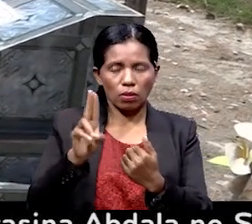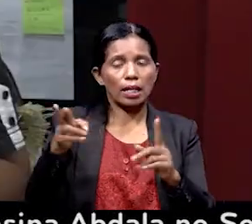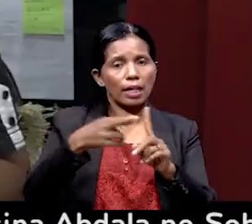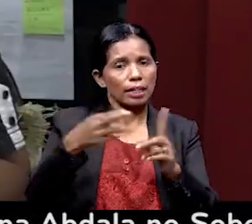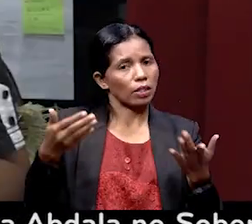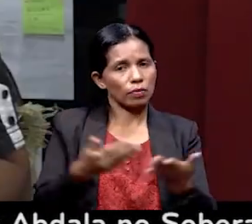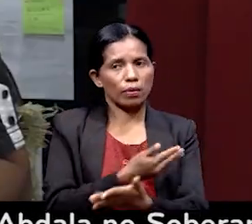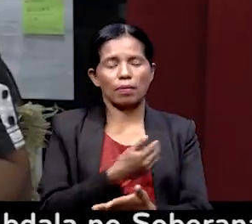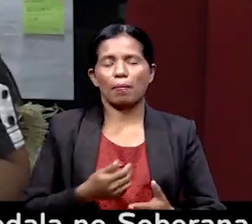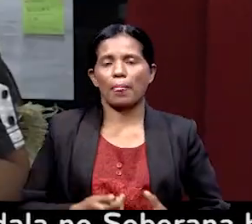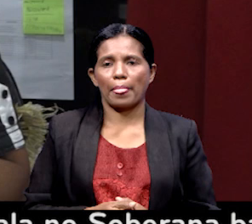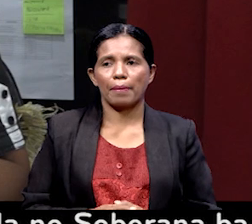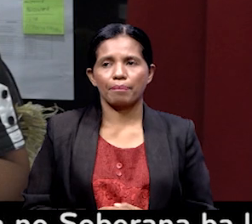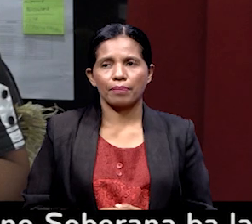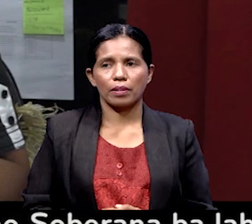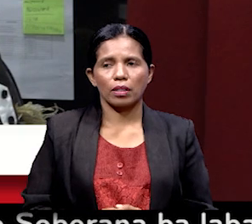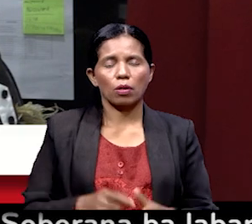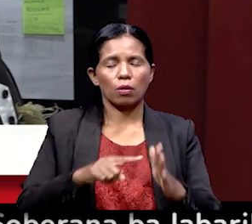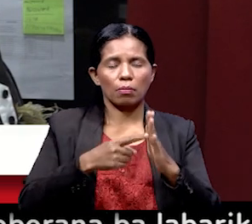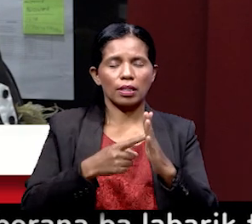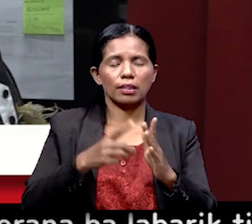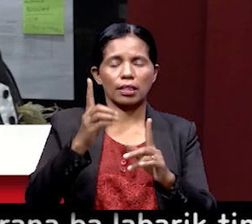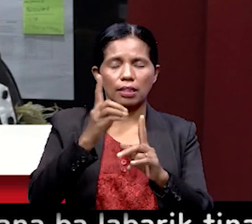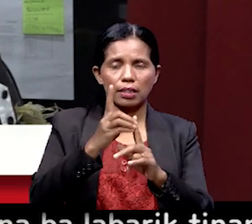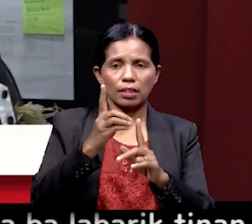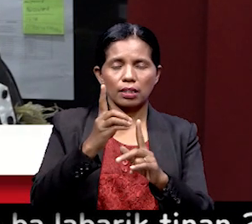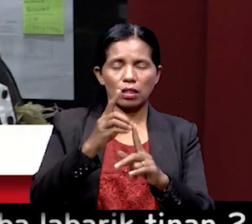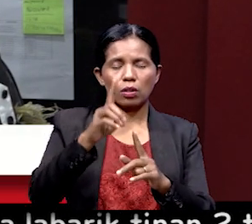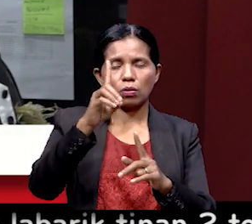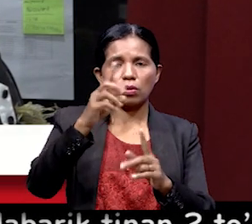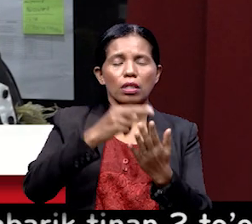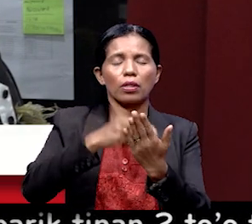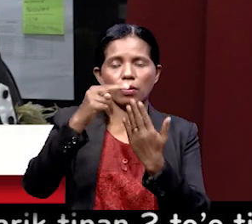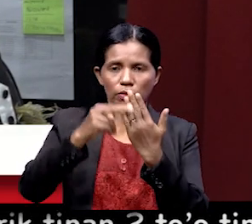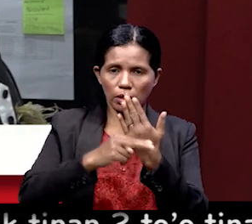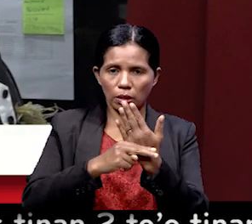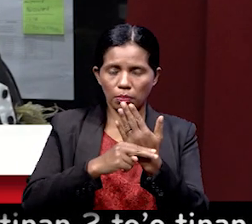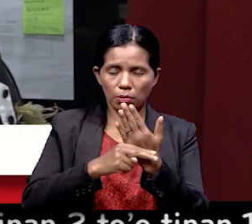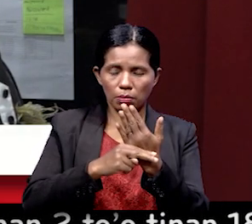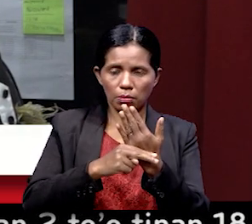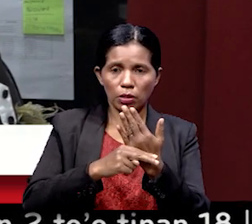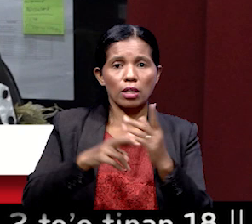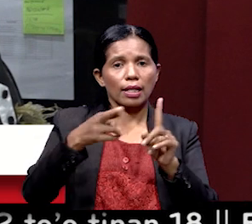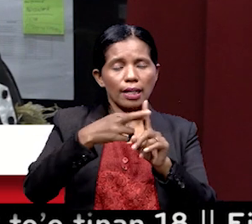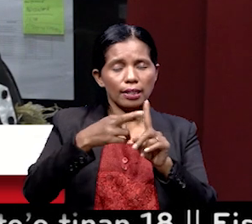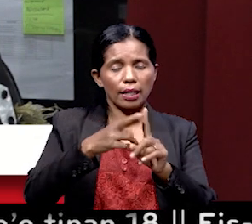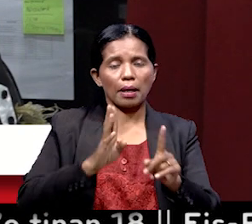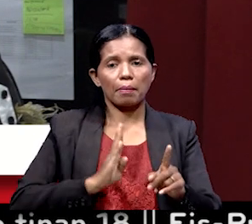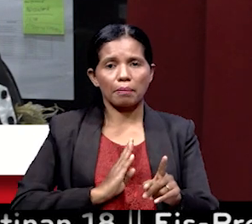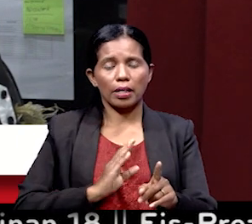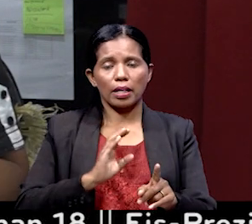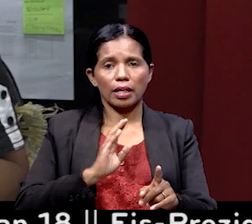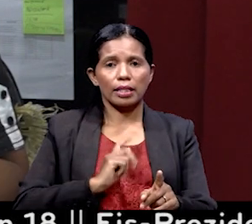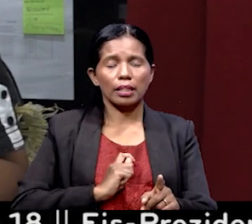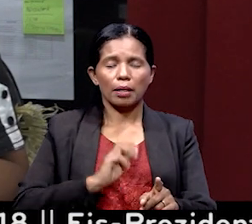Dia 1 De Novembro Semiteru Bekusi Ita Seitaka E Husi Ba Comunidade